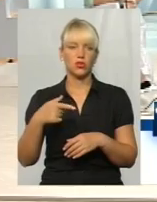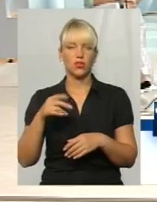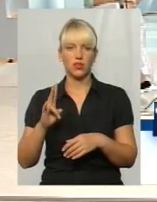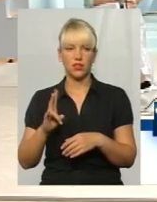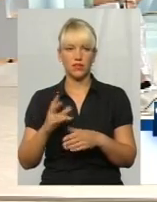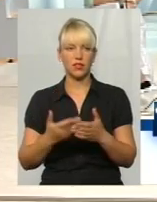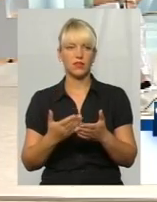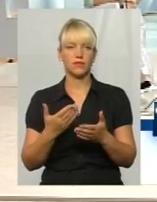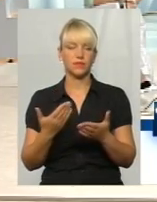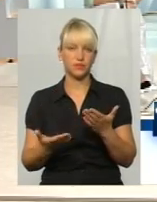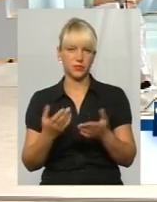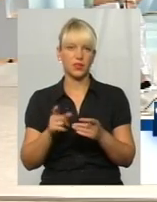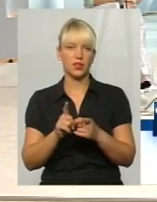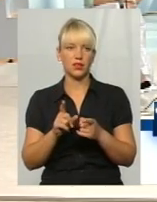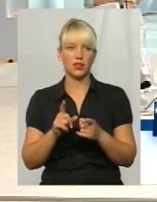300